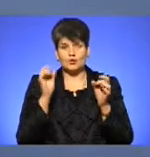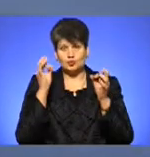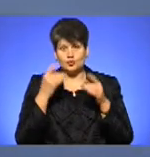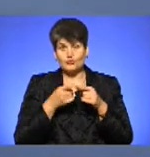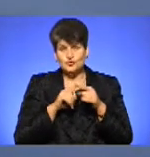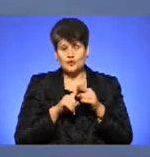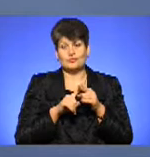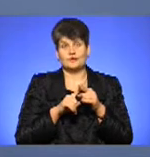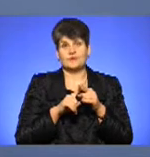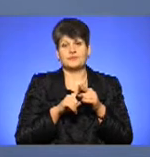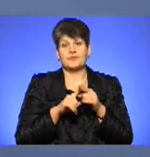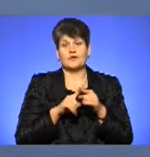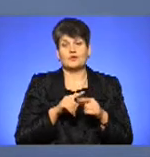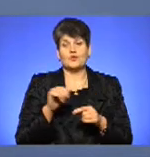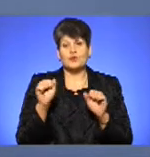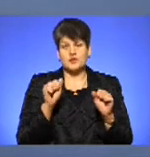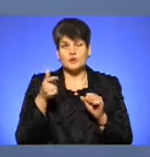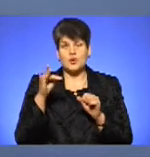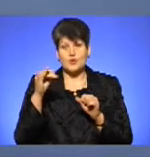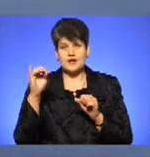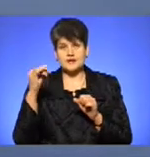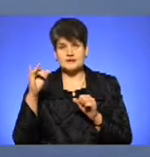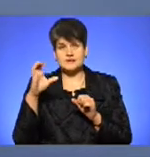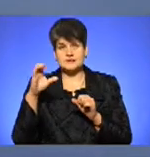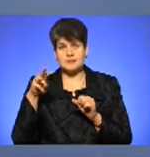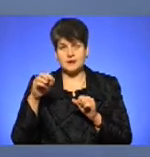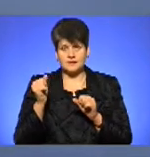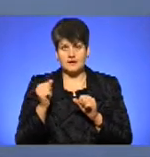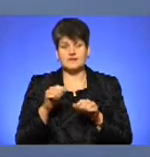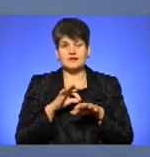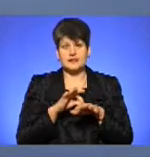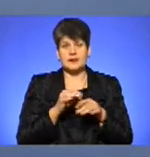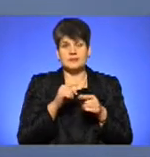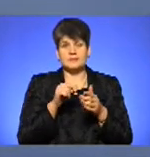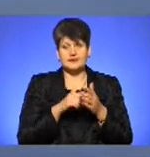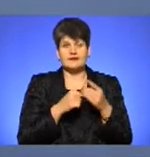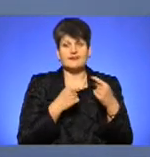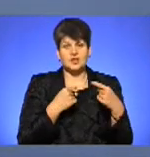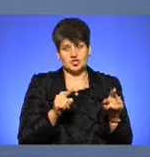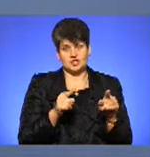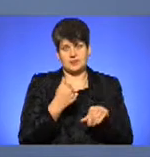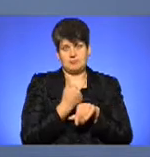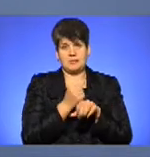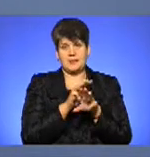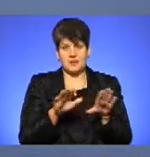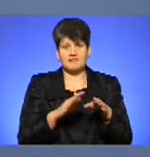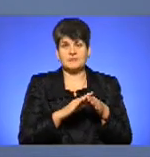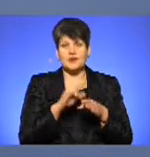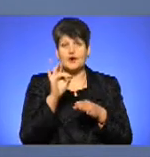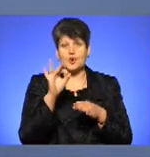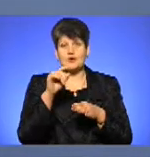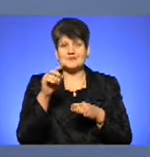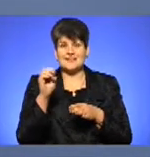думають, що курують, в уряді Гройсмана питання культури веде інший віце-прем'єр на прізвище Розенко. Але я хочу сказати, що є